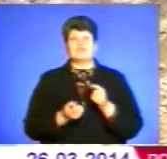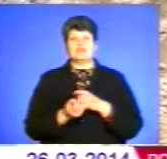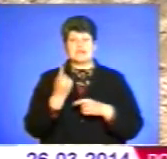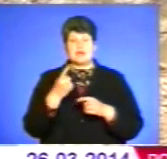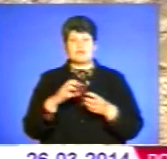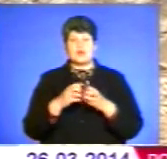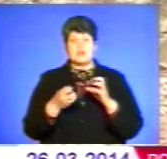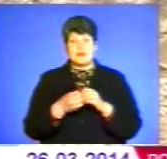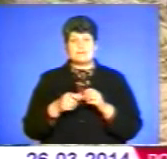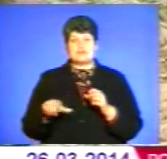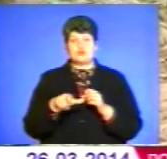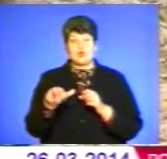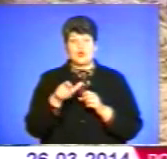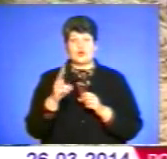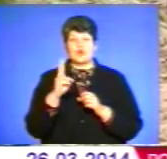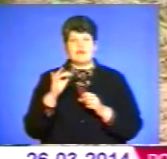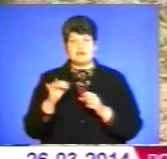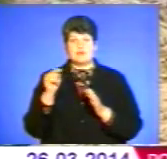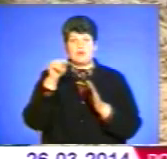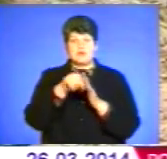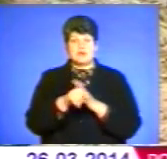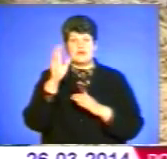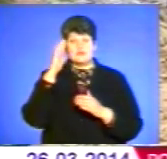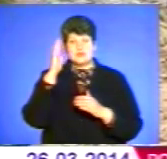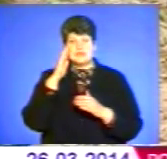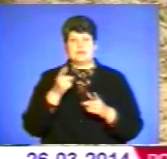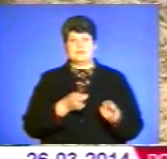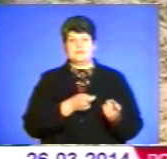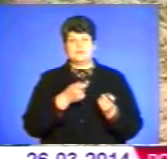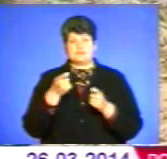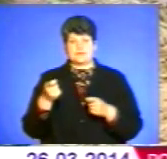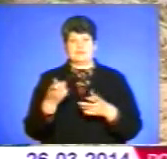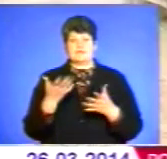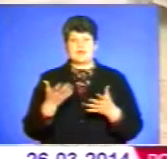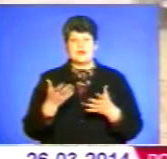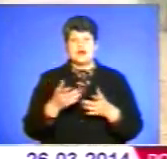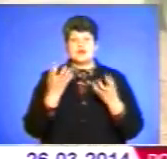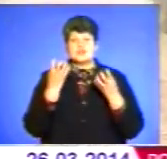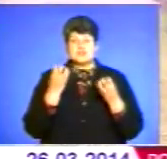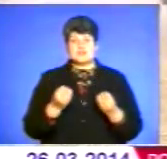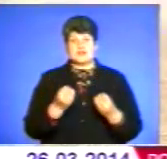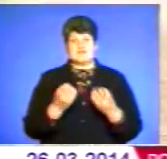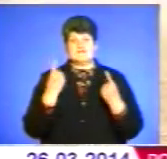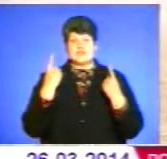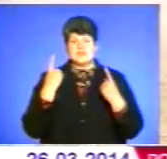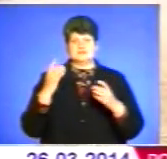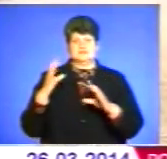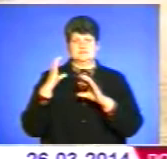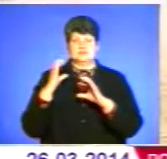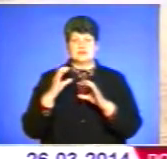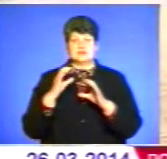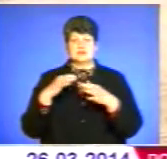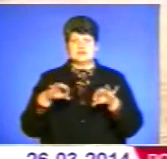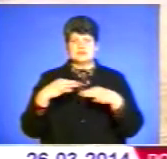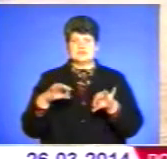дорогою. Кювети, до яких потрапляє вода, замолені матеріалами, що везуть з кар'єру вантажівки. А ще великогабаритний транспорт з камінням